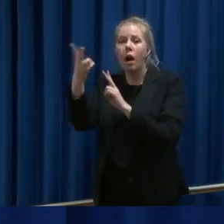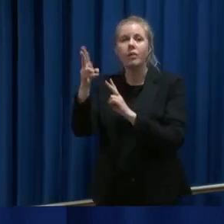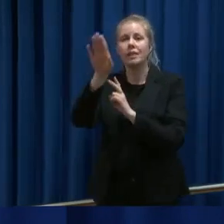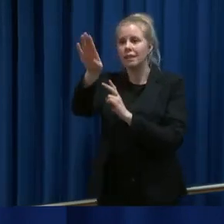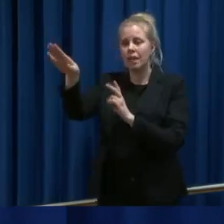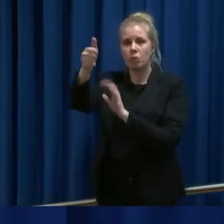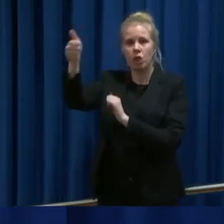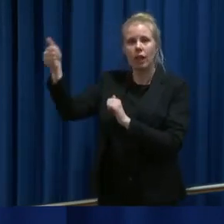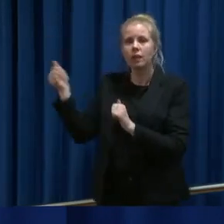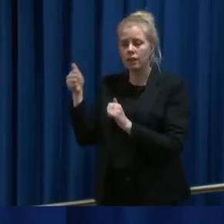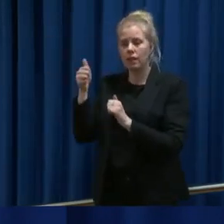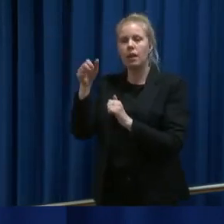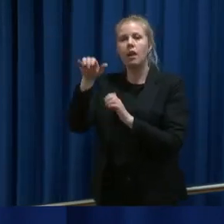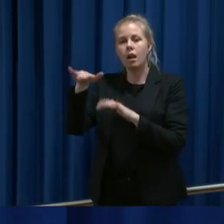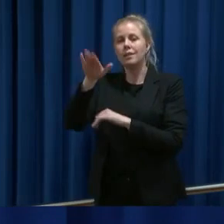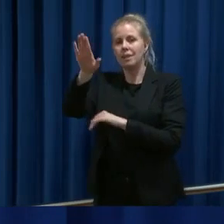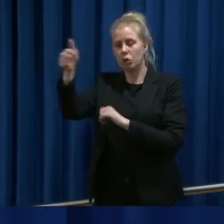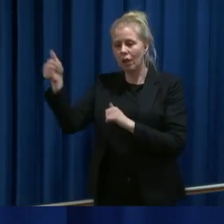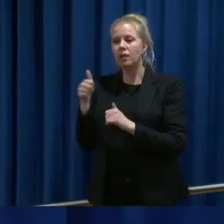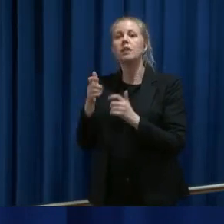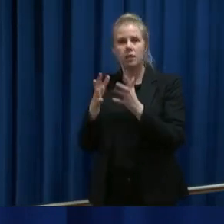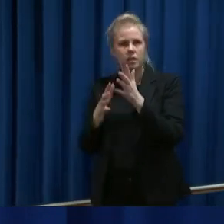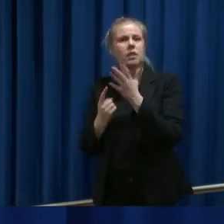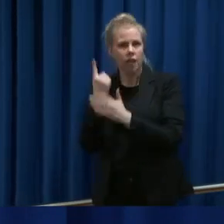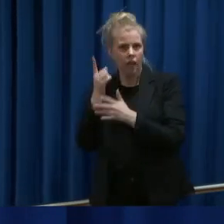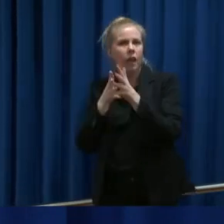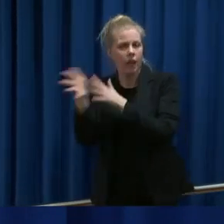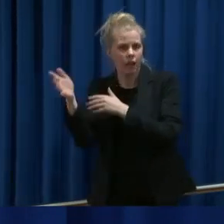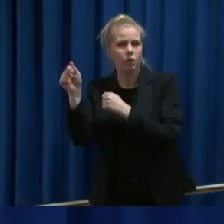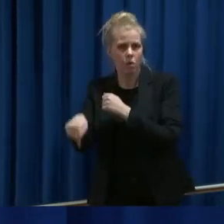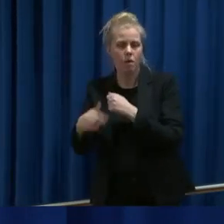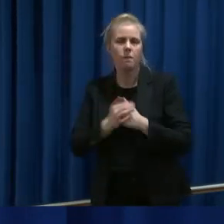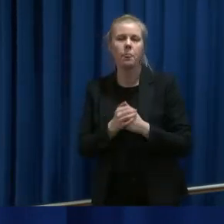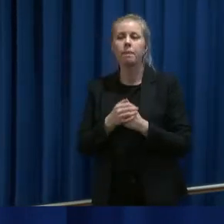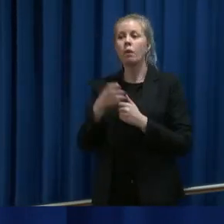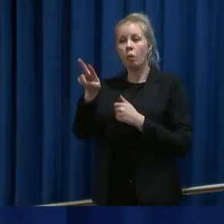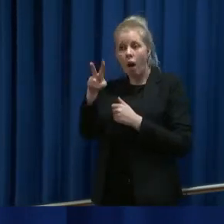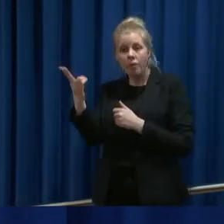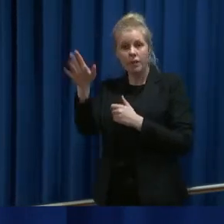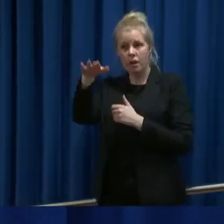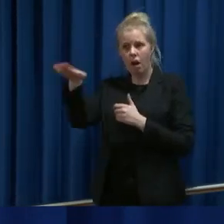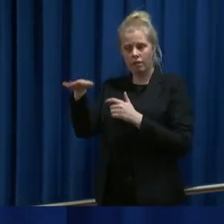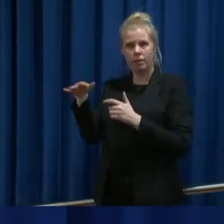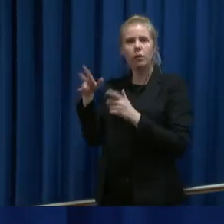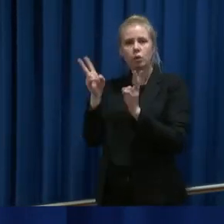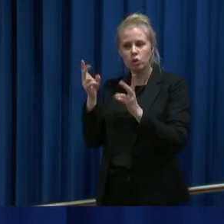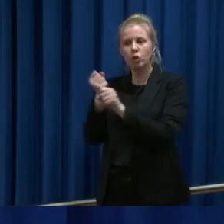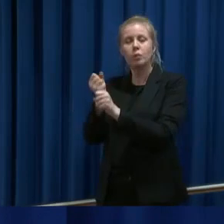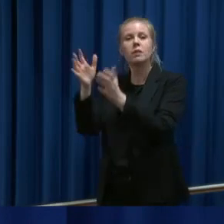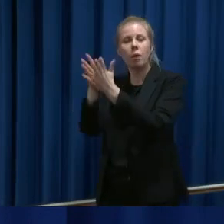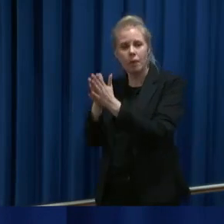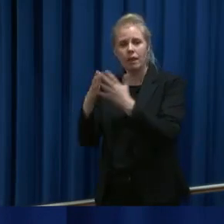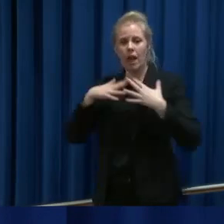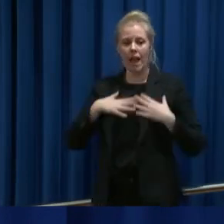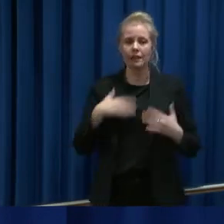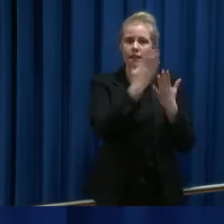dette skal skje. Og her er det viktig at landene nå jobber sammen og sørger for at helsetjenesten